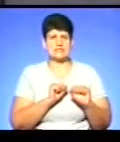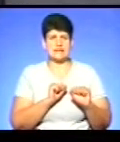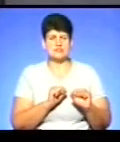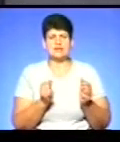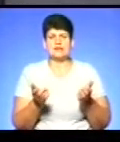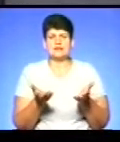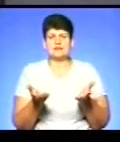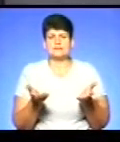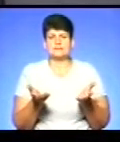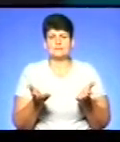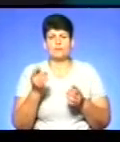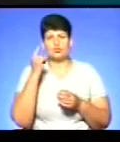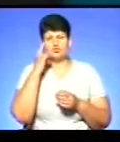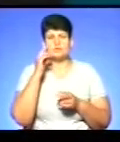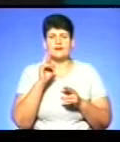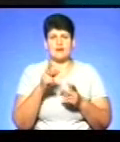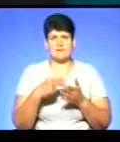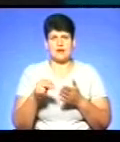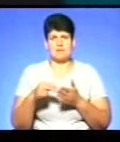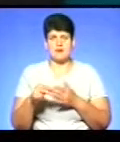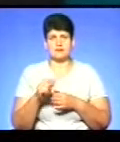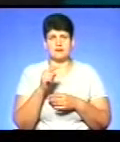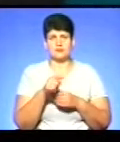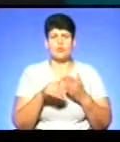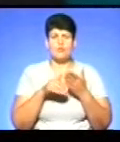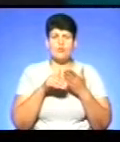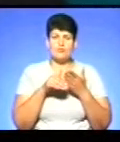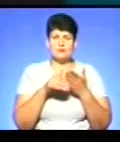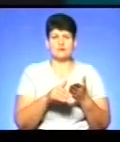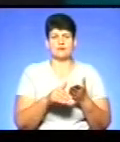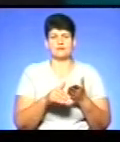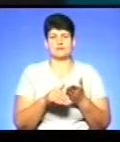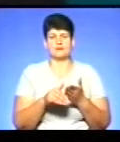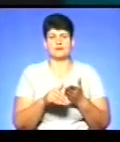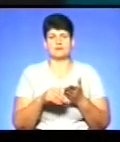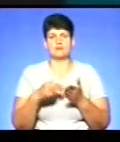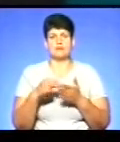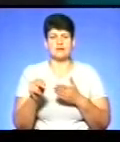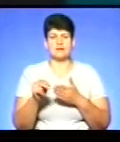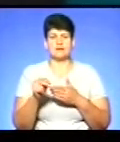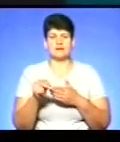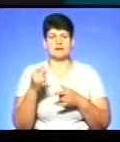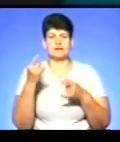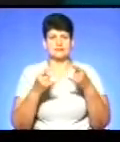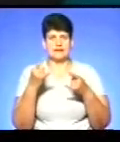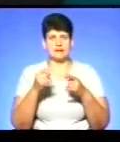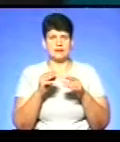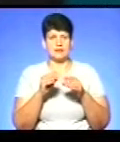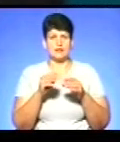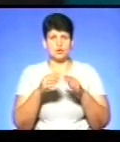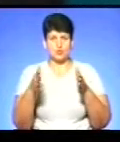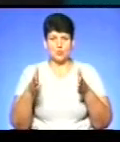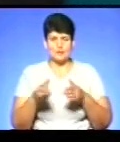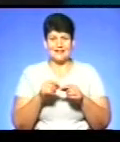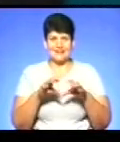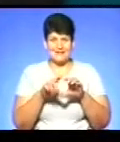подумати, як придбати для них, і помогти посприяти у придбанні телетюнерів. Хто не